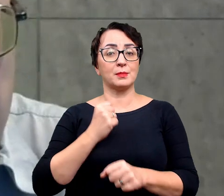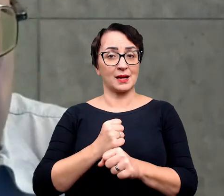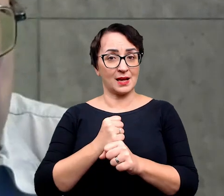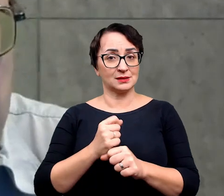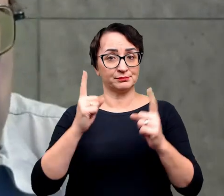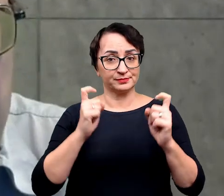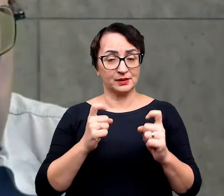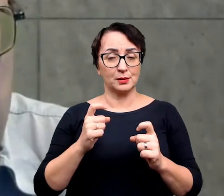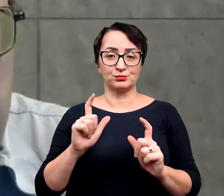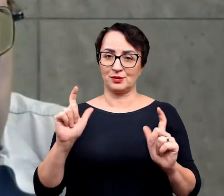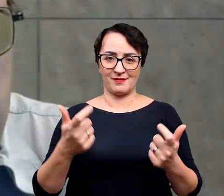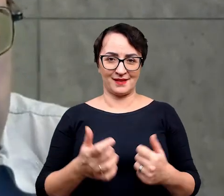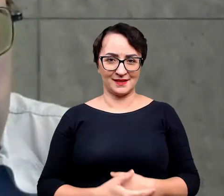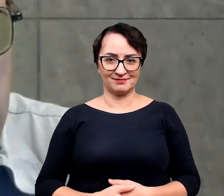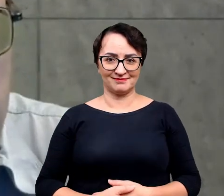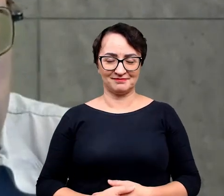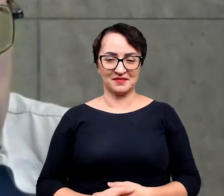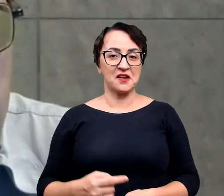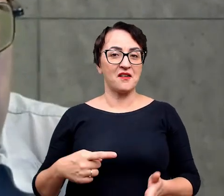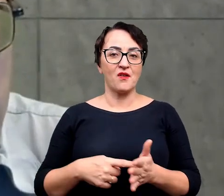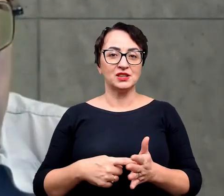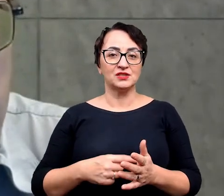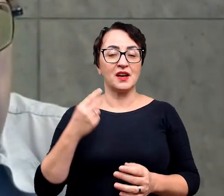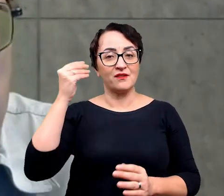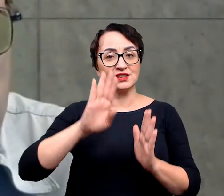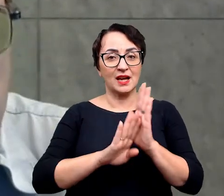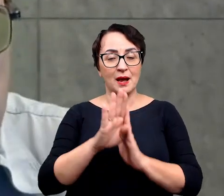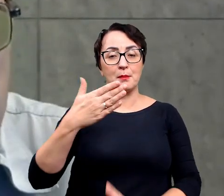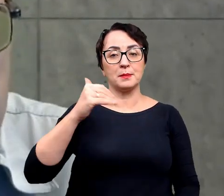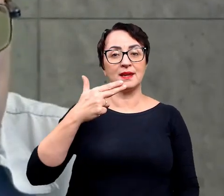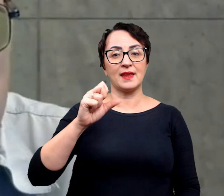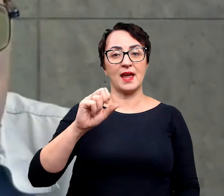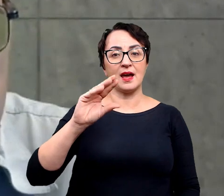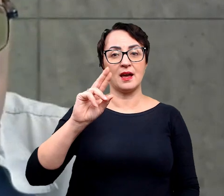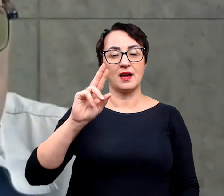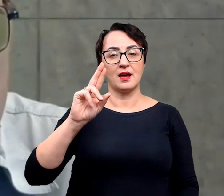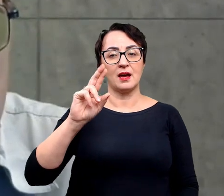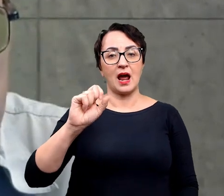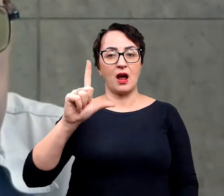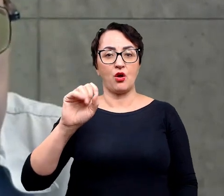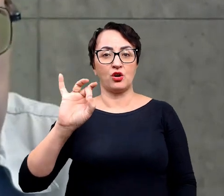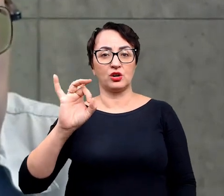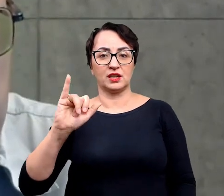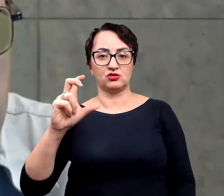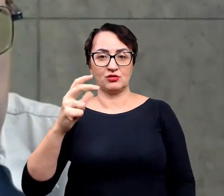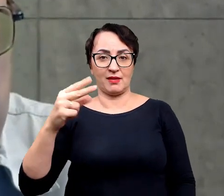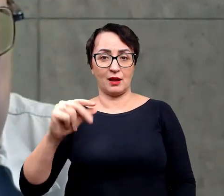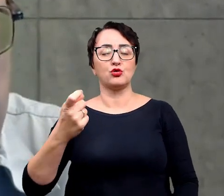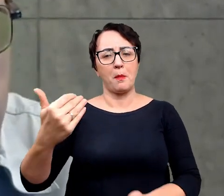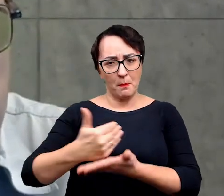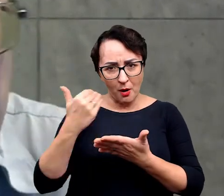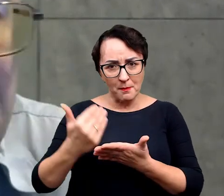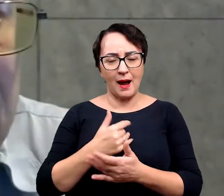sprawie przez przypadek, także właśnie to ja, ja mam wykształcenie mineralogiczne, bo mi trochę, trochę pomaga w